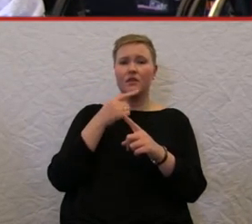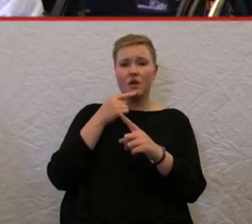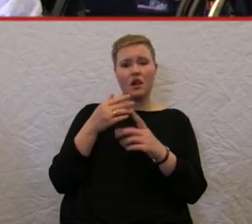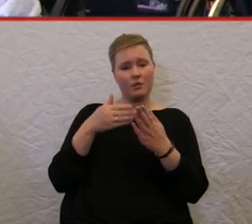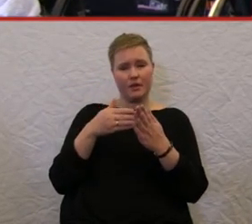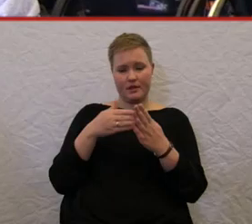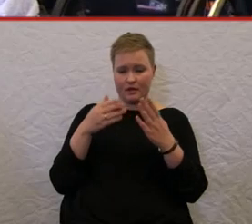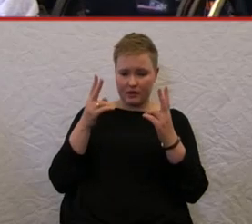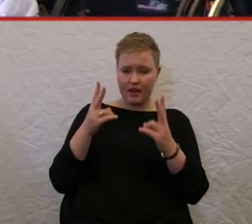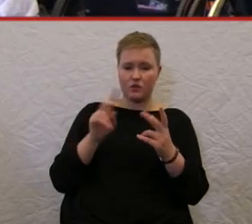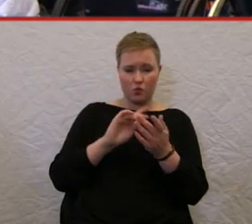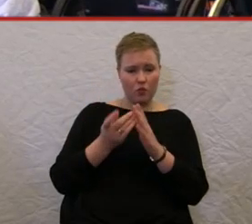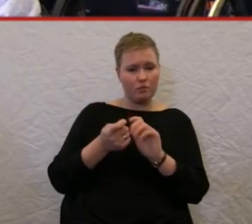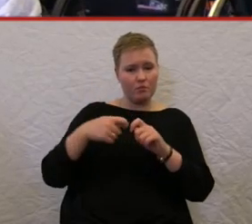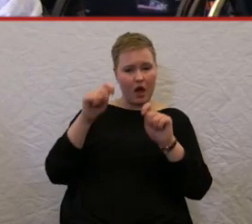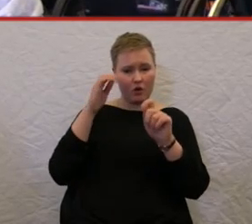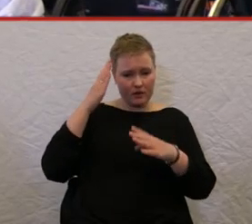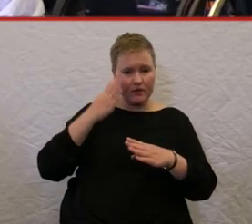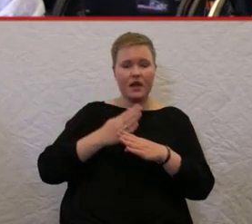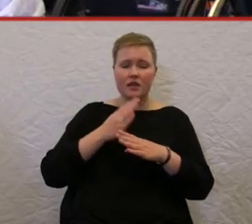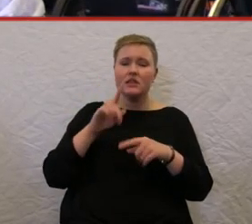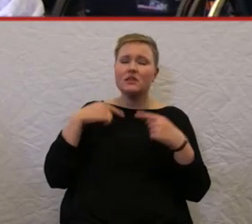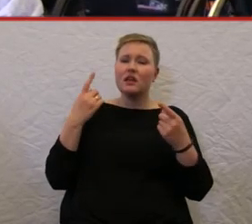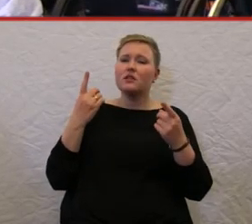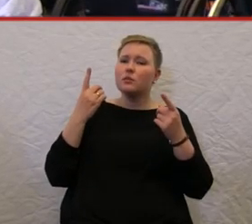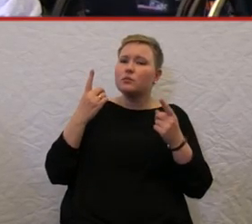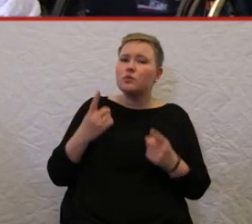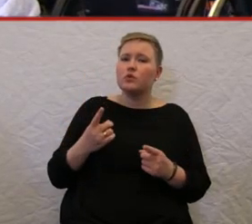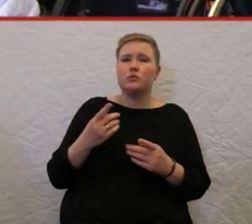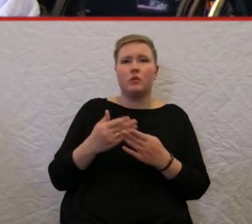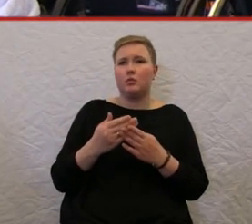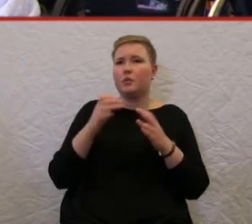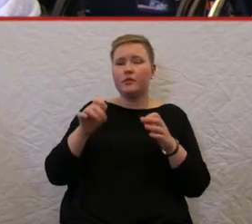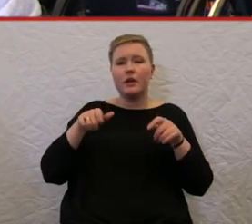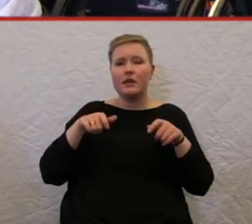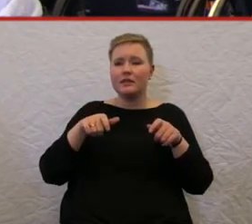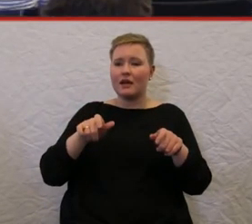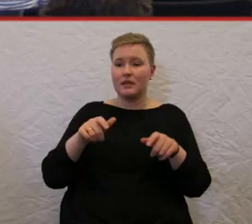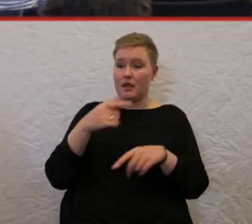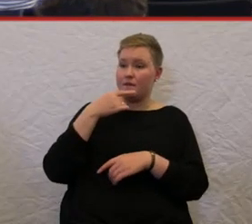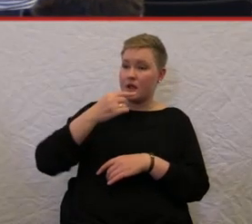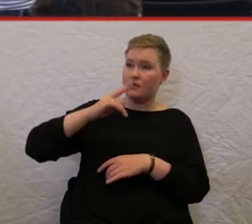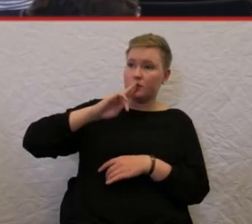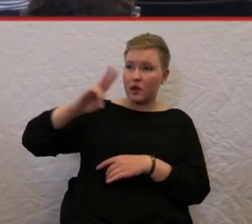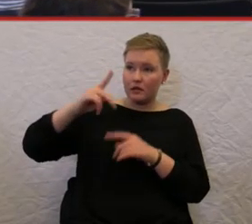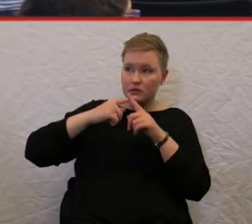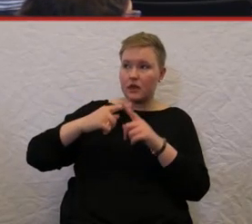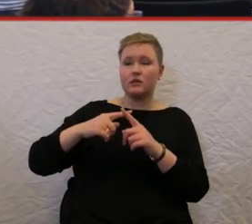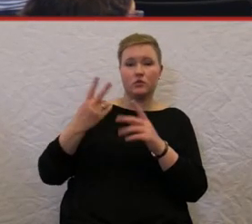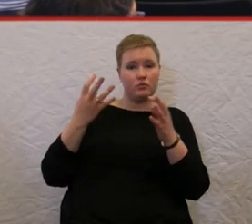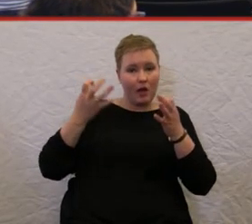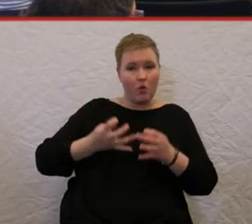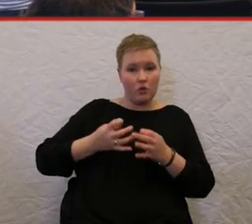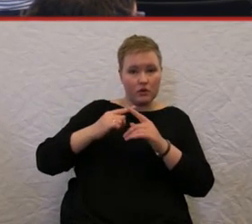dann müsste das aber auch so sein, dass man eine Taxi, wenn man als Rollstuhlfahrer eine Taxi haben möchte oder braucht,